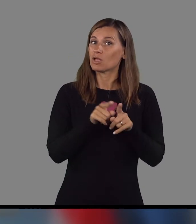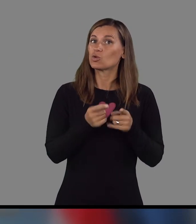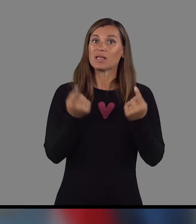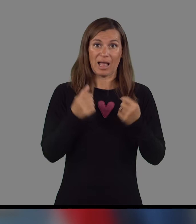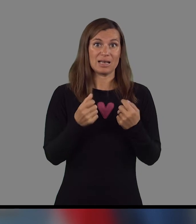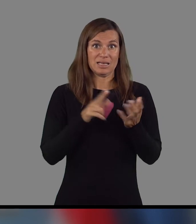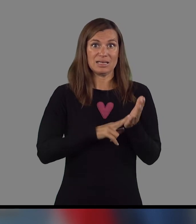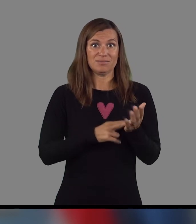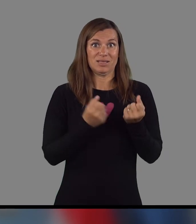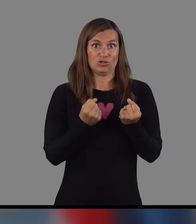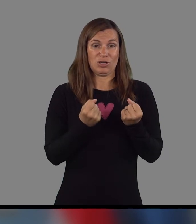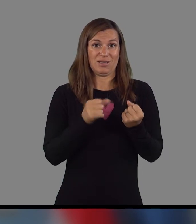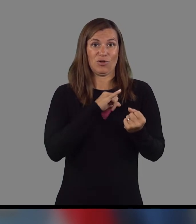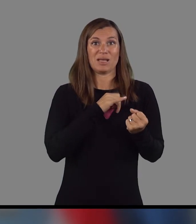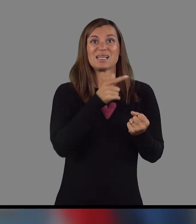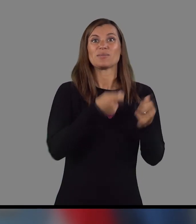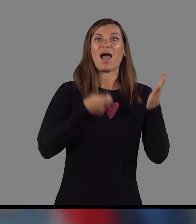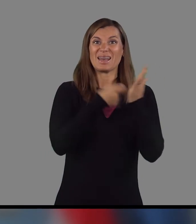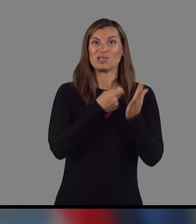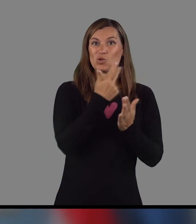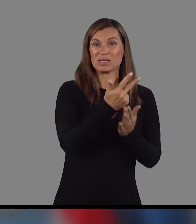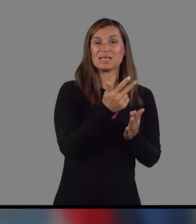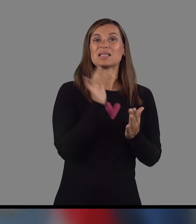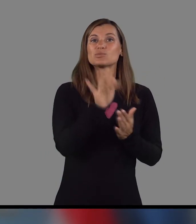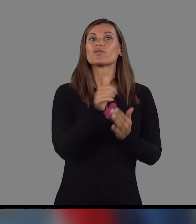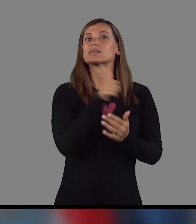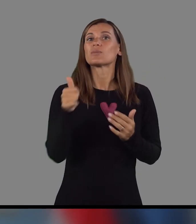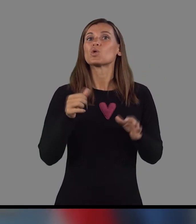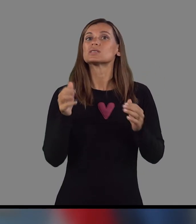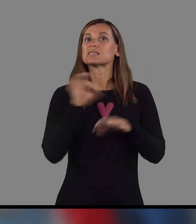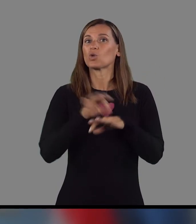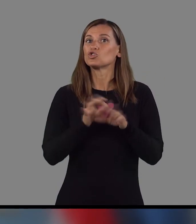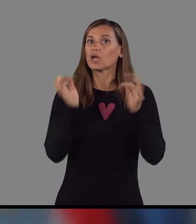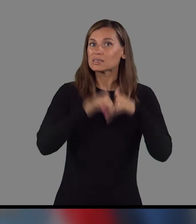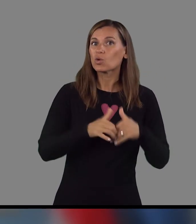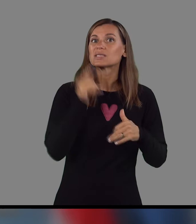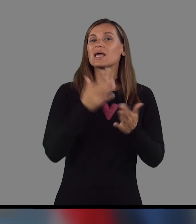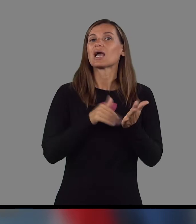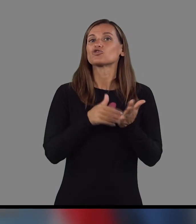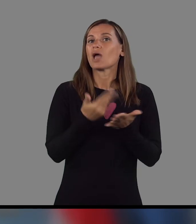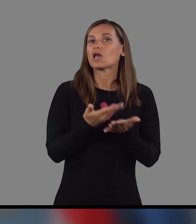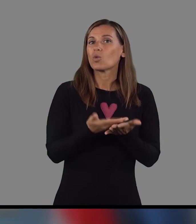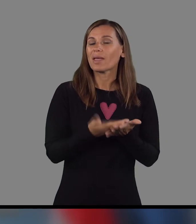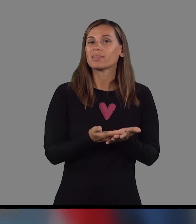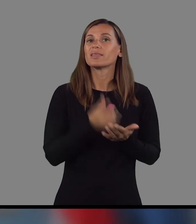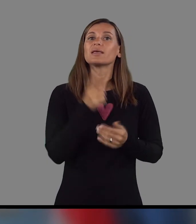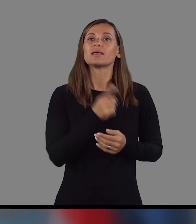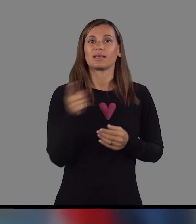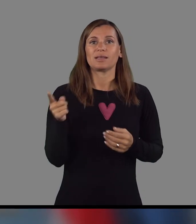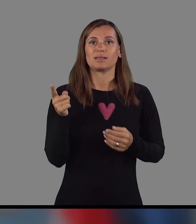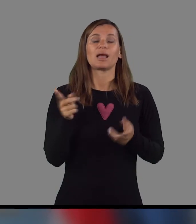Zanima me tudi, ali drži informacija, da je timo Anexo 3 nasprotovala zgolj zdravniška zbornica in s kakšnimi argumenti.